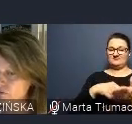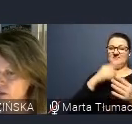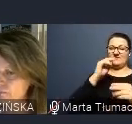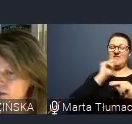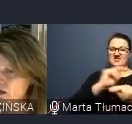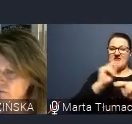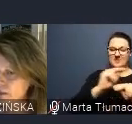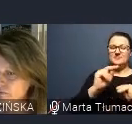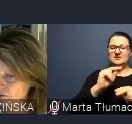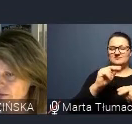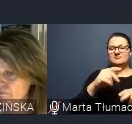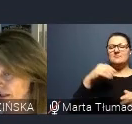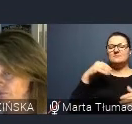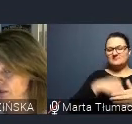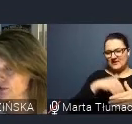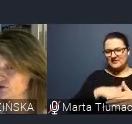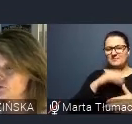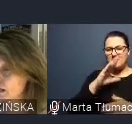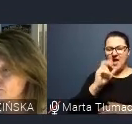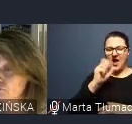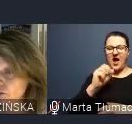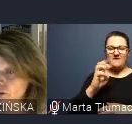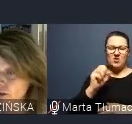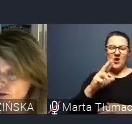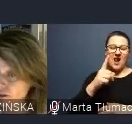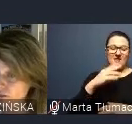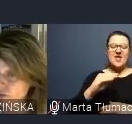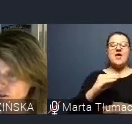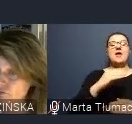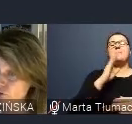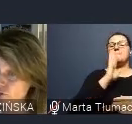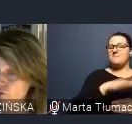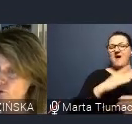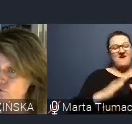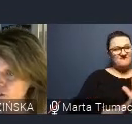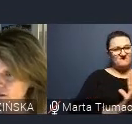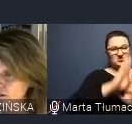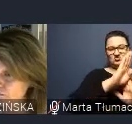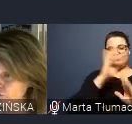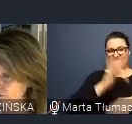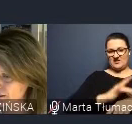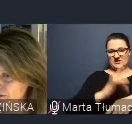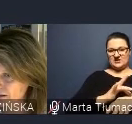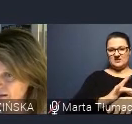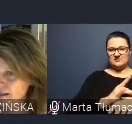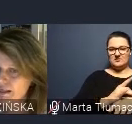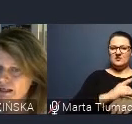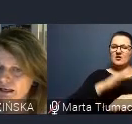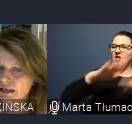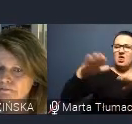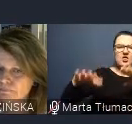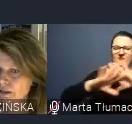czyli właśnie w terapii behawioralnej, osiągają wyższe średnie wyniki w odniesieniu do wszystkich mierzonych sfer.